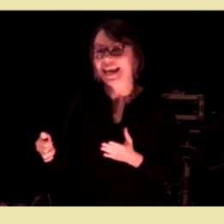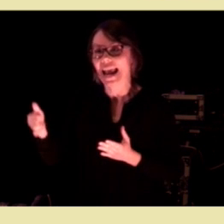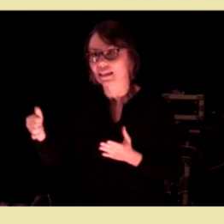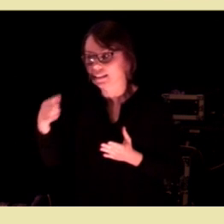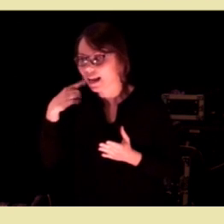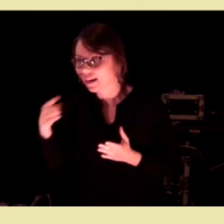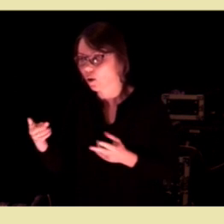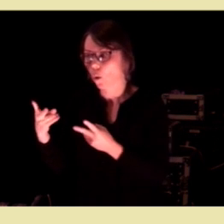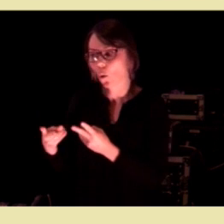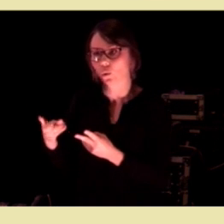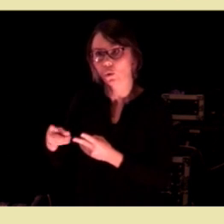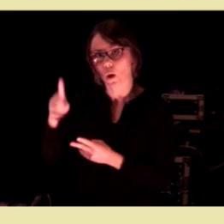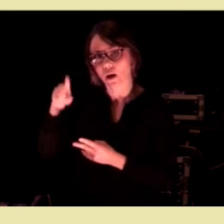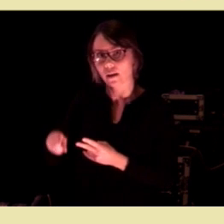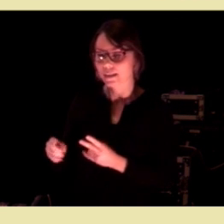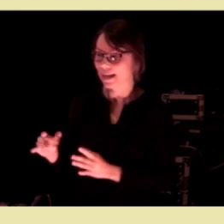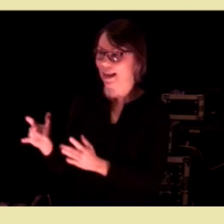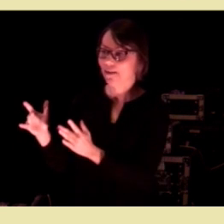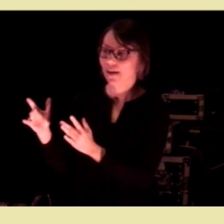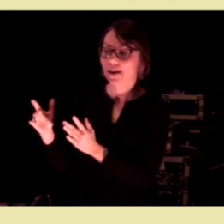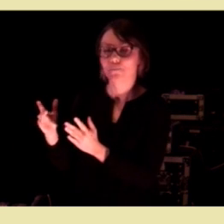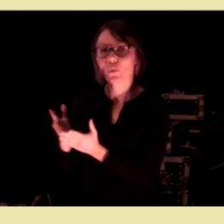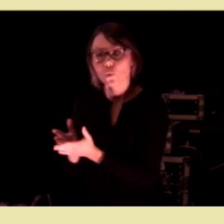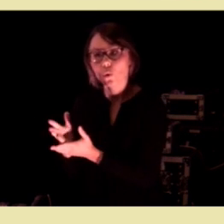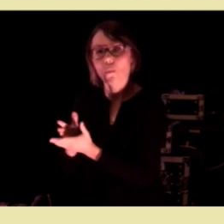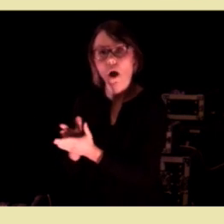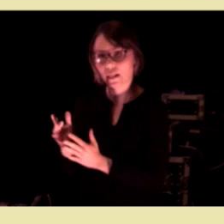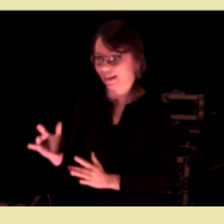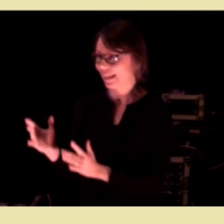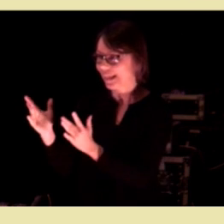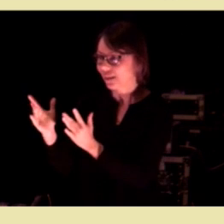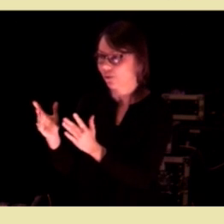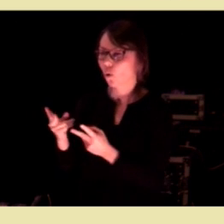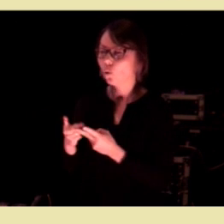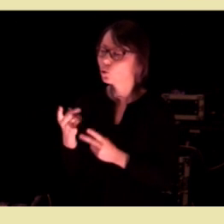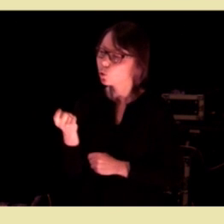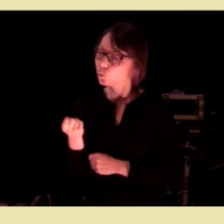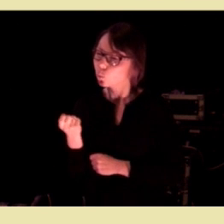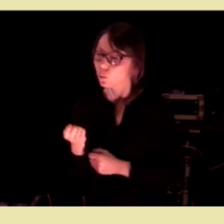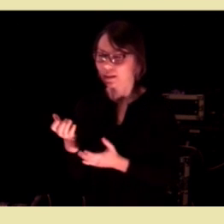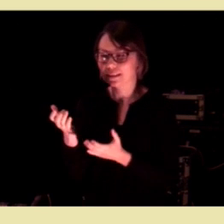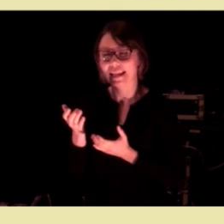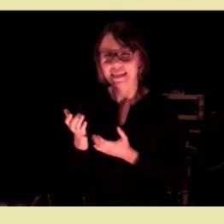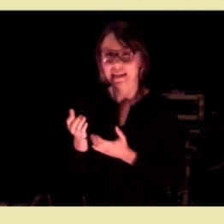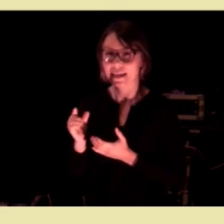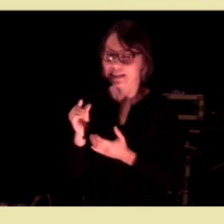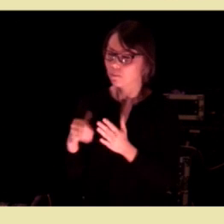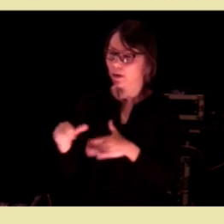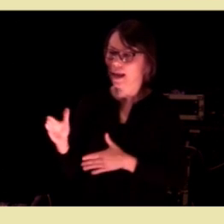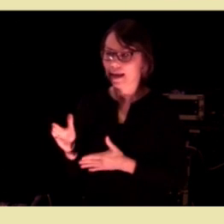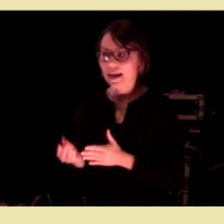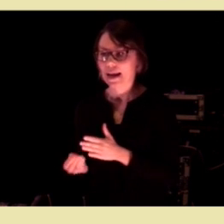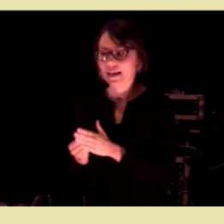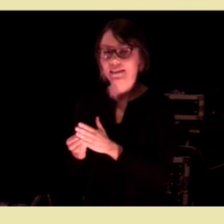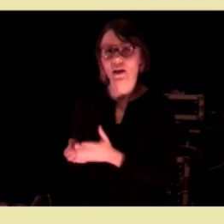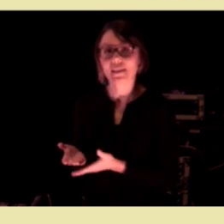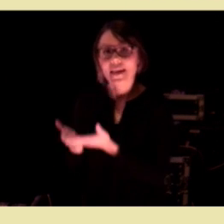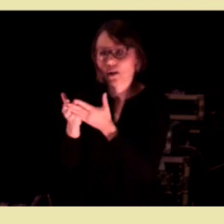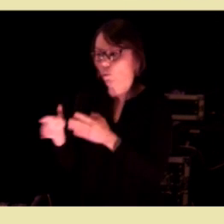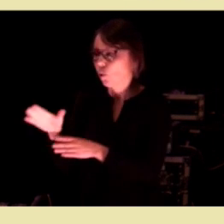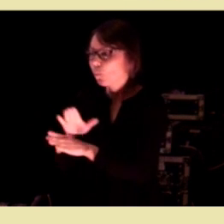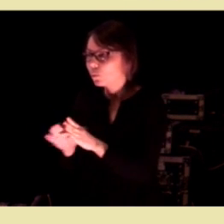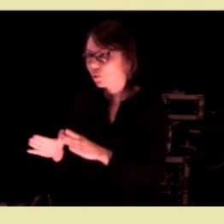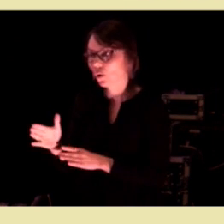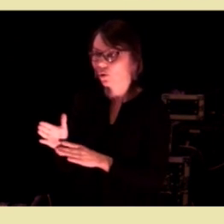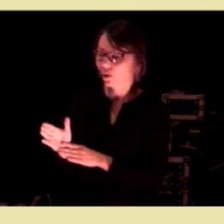eldre også kan leve helt normale liv, og så er det noen som trenger litt mer ekstra hjelp og omsorg for å